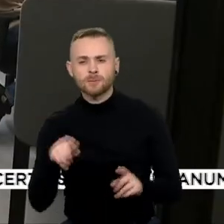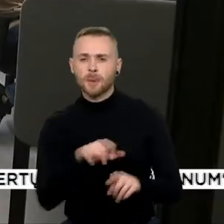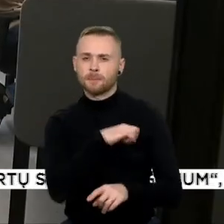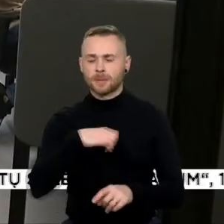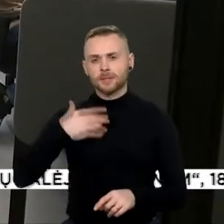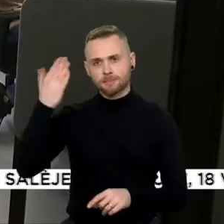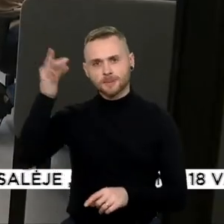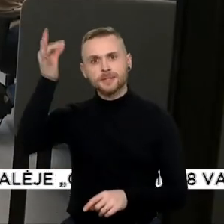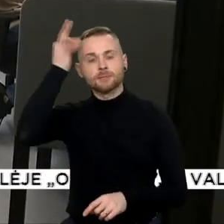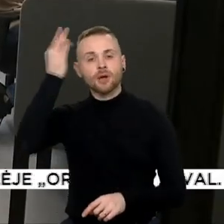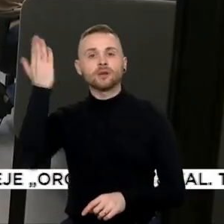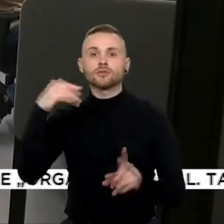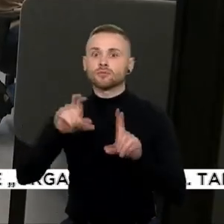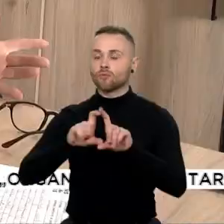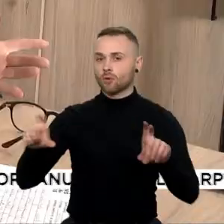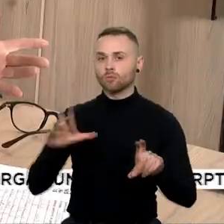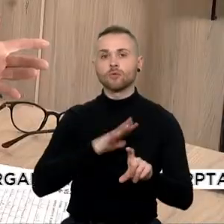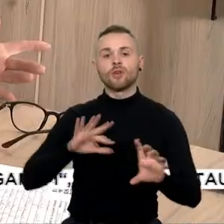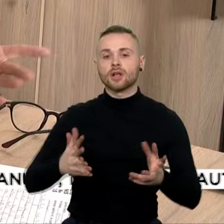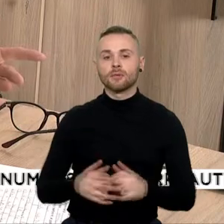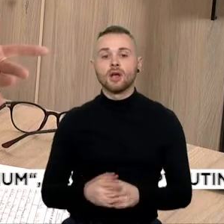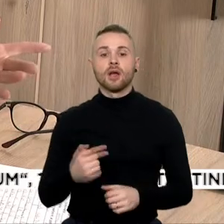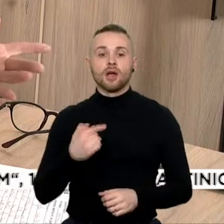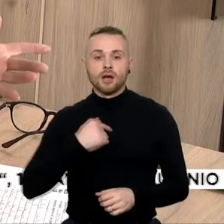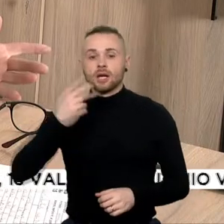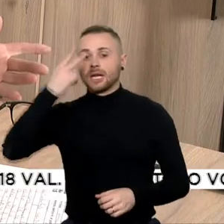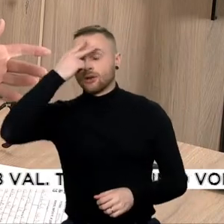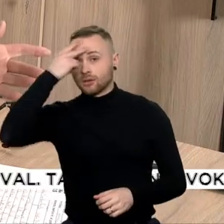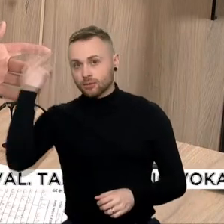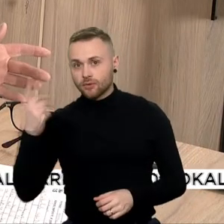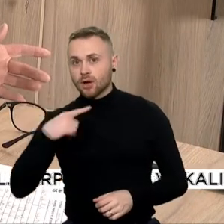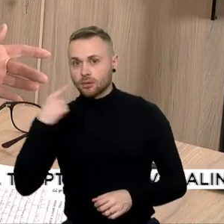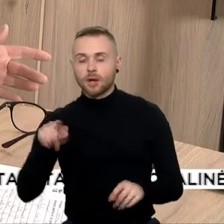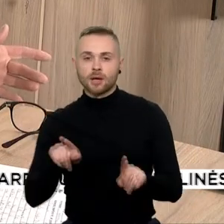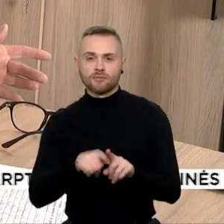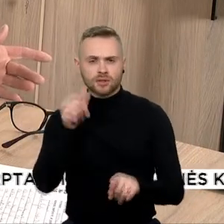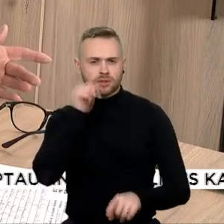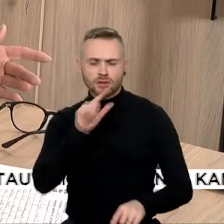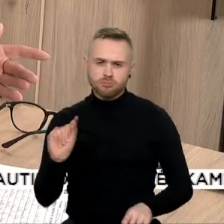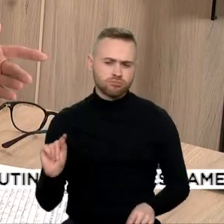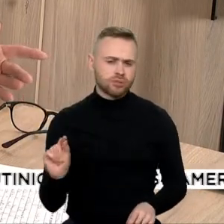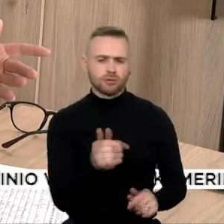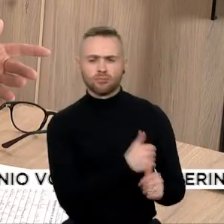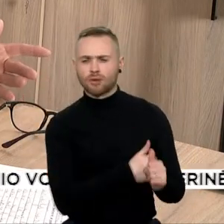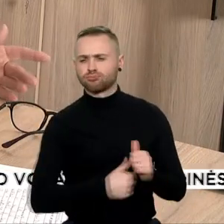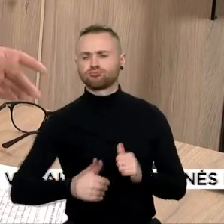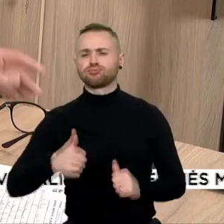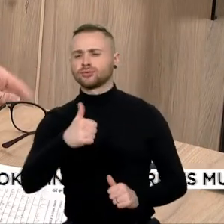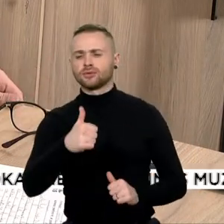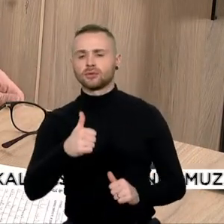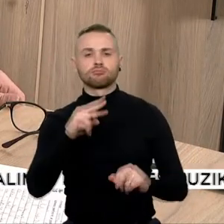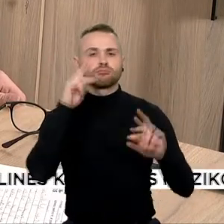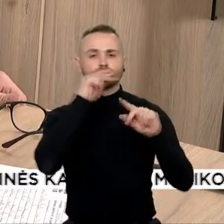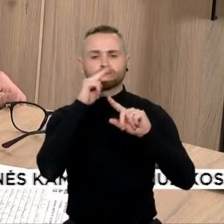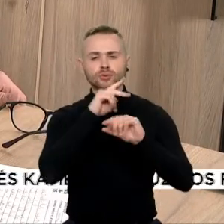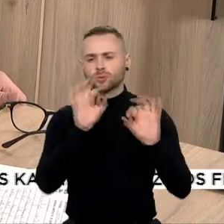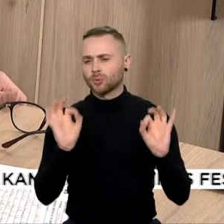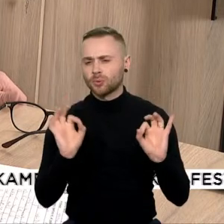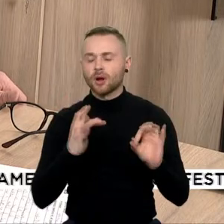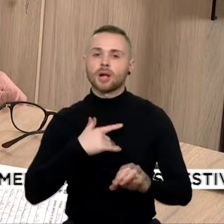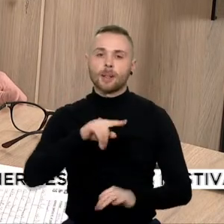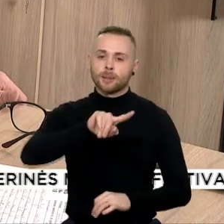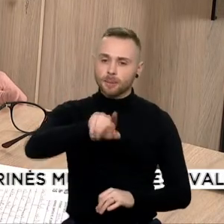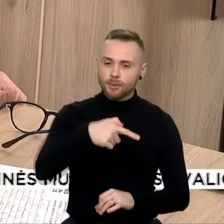mokyklos, tai aš buvau lietuvių kalbų, aš kaip ir pirmūnas. Klaidų nedarydavau. Niekur, nebent kablelių, kur